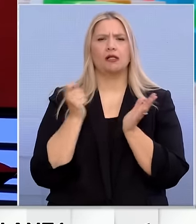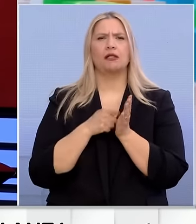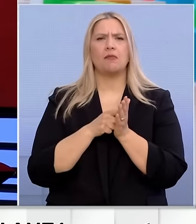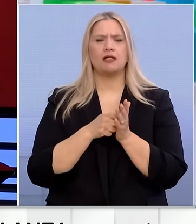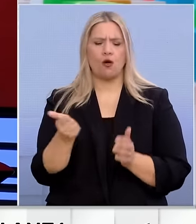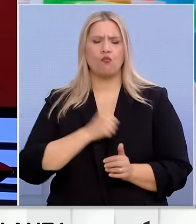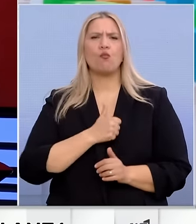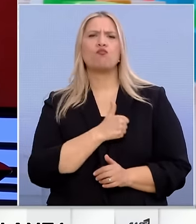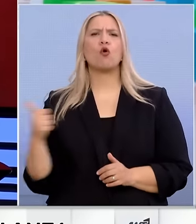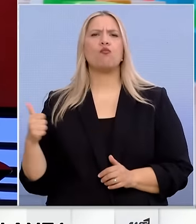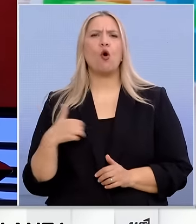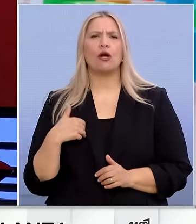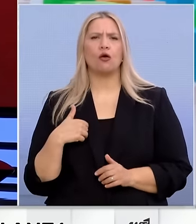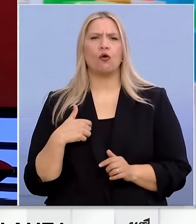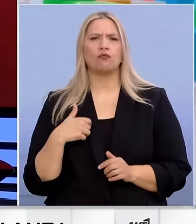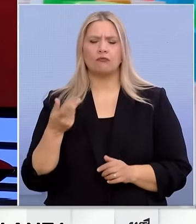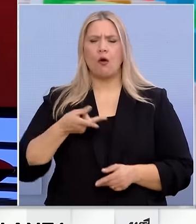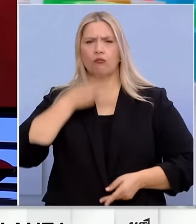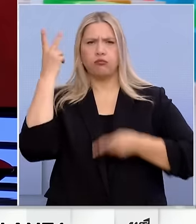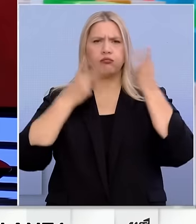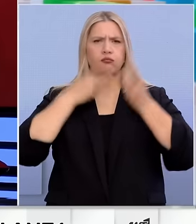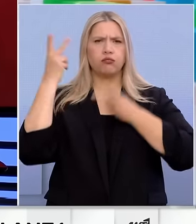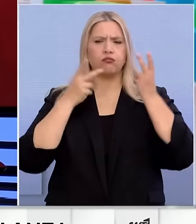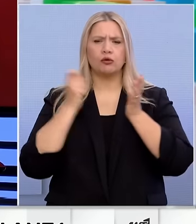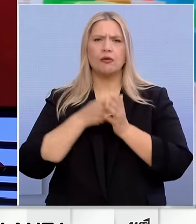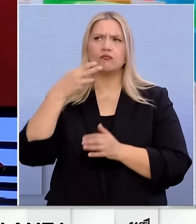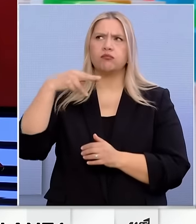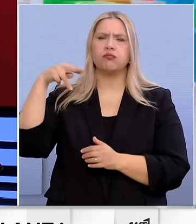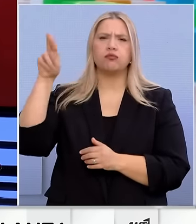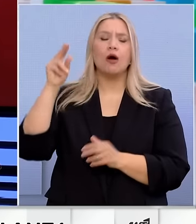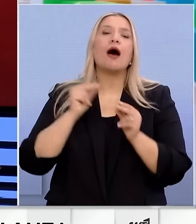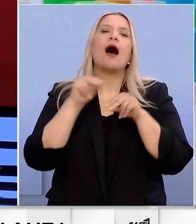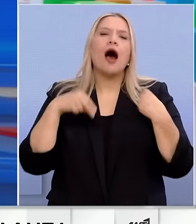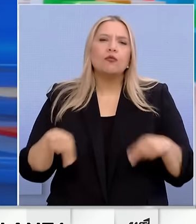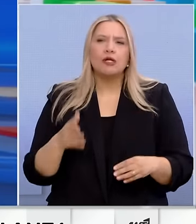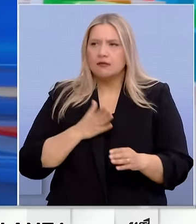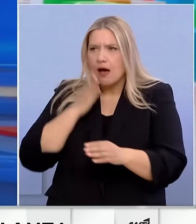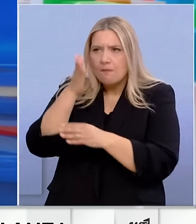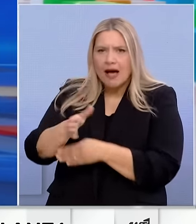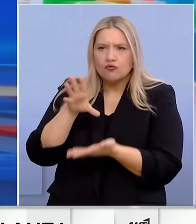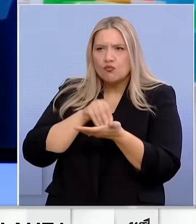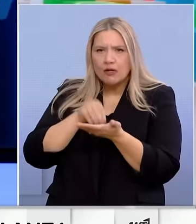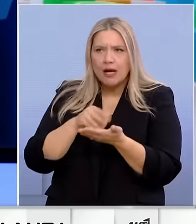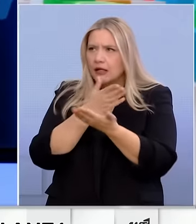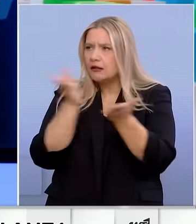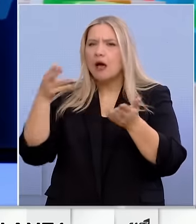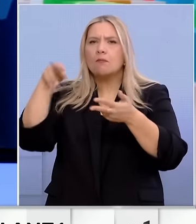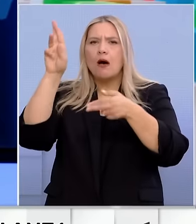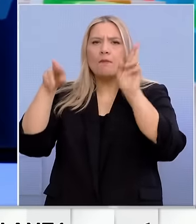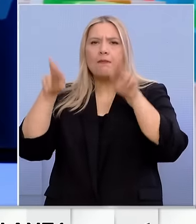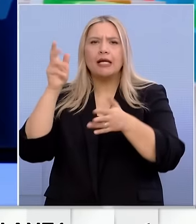μονοπωλούν τις τιμές και αυτό εκτινάζει τις τιμές στα ράφια των καταστημάτων σε όλα τα εμπορεύματα.